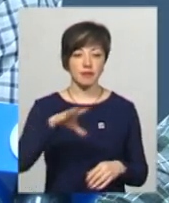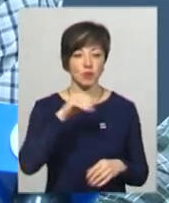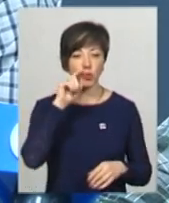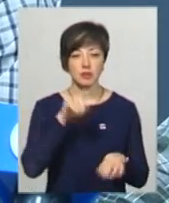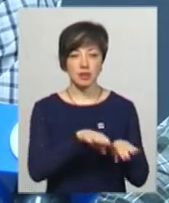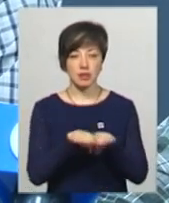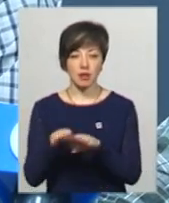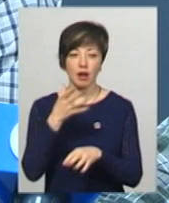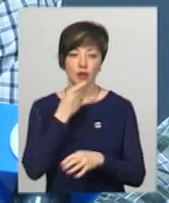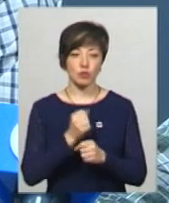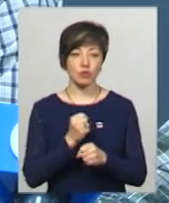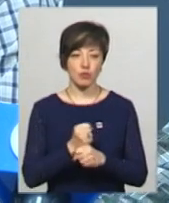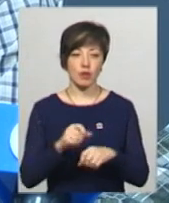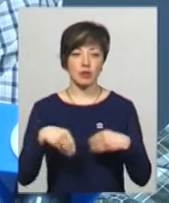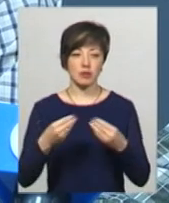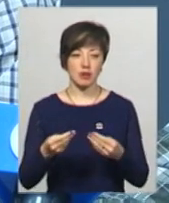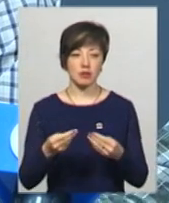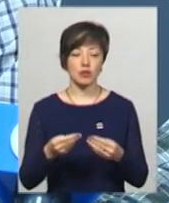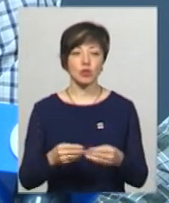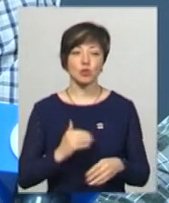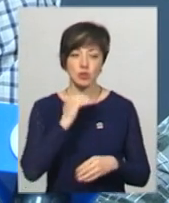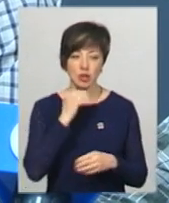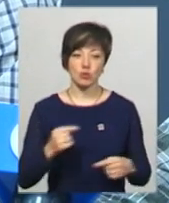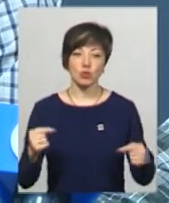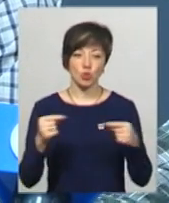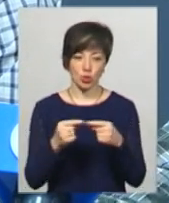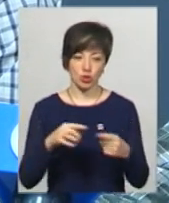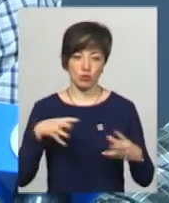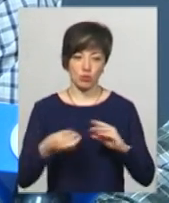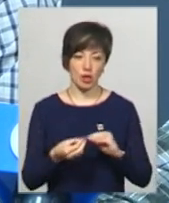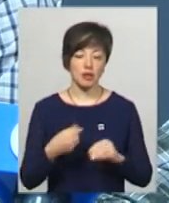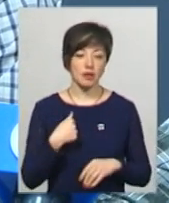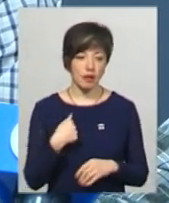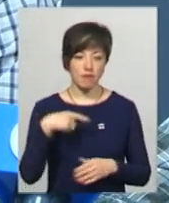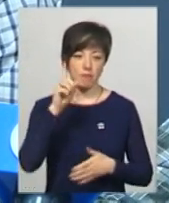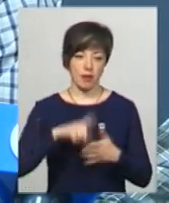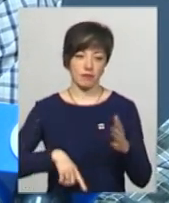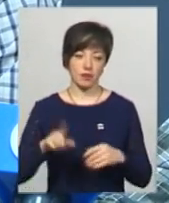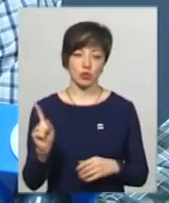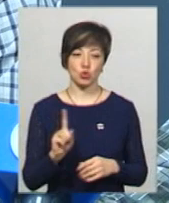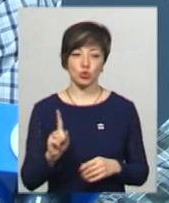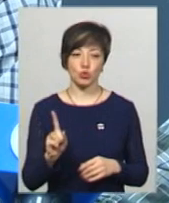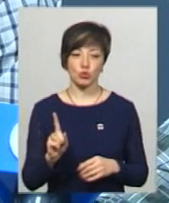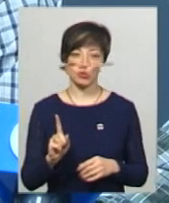рівні дуже гарно спрацювали і дали достатньо точний результат. Я, в принципі, впевнений, що